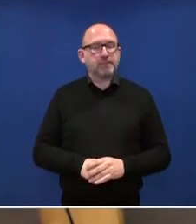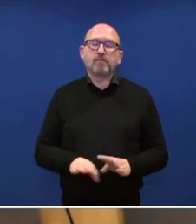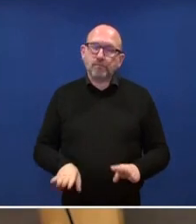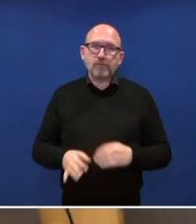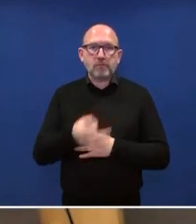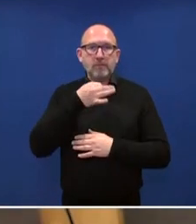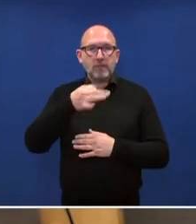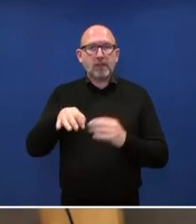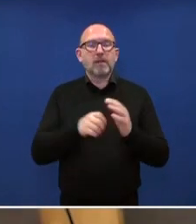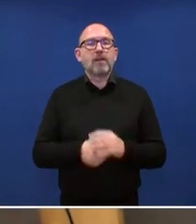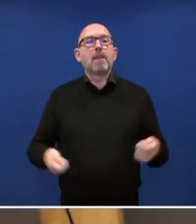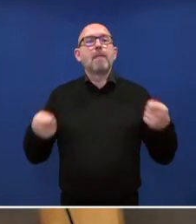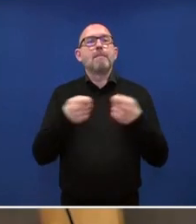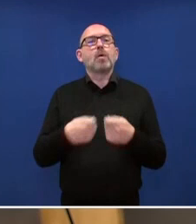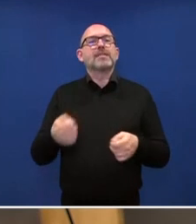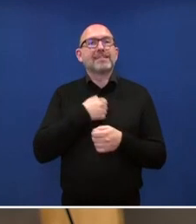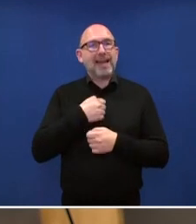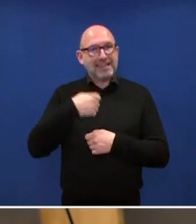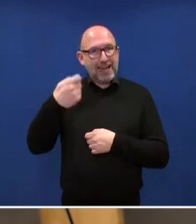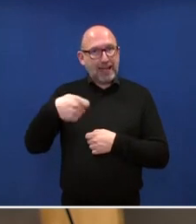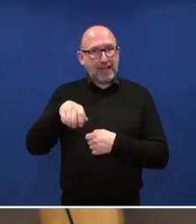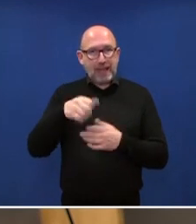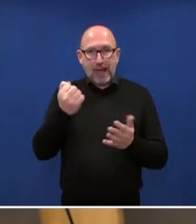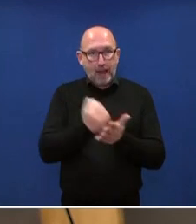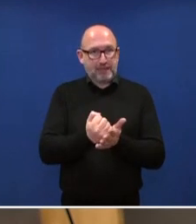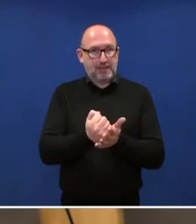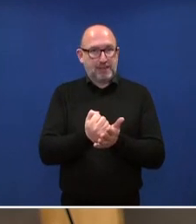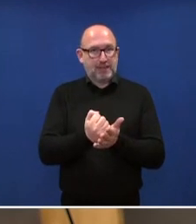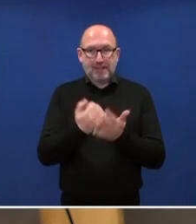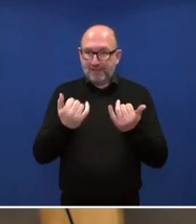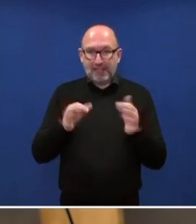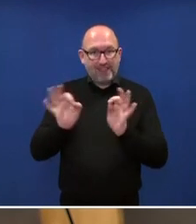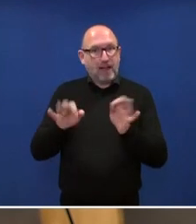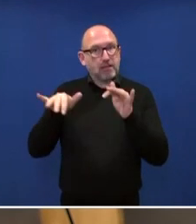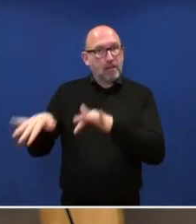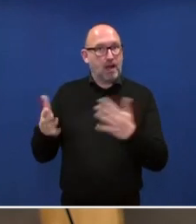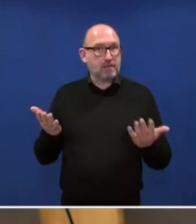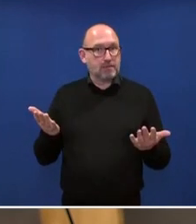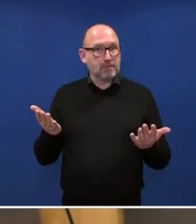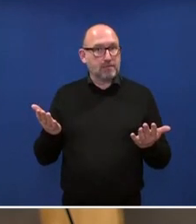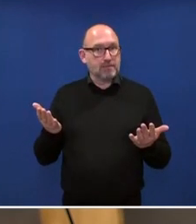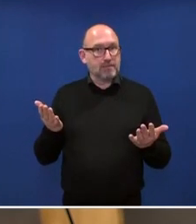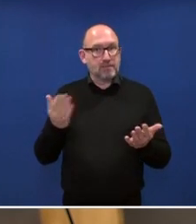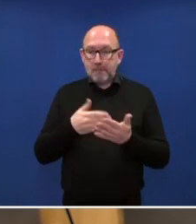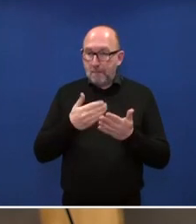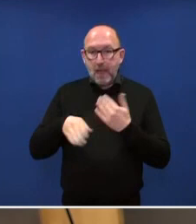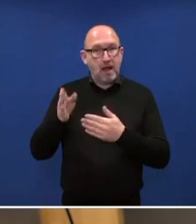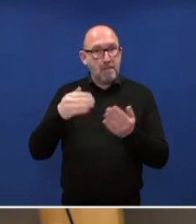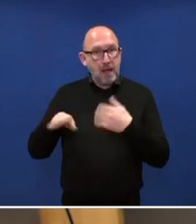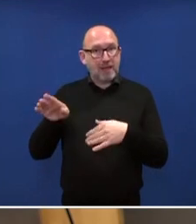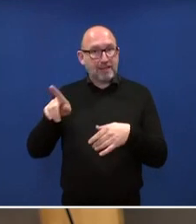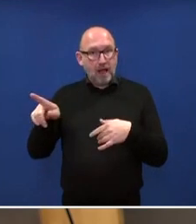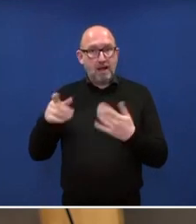Bundeskanzlerinnenamt mit der Gefährdung um, die ja ganz offensichtlich gegeben ist, wenn in immer weiteren und immer dem